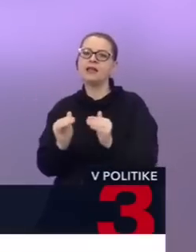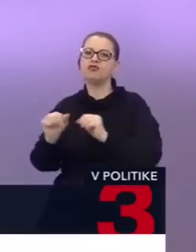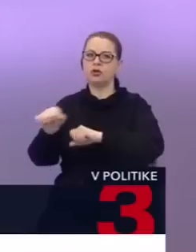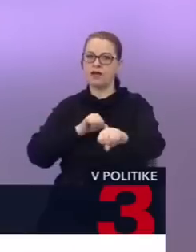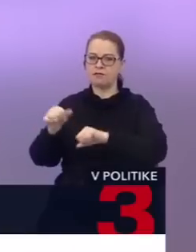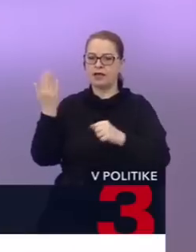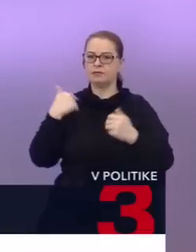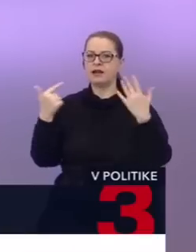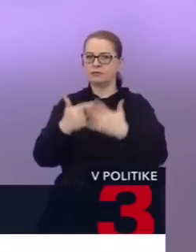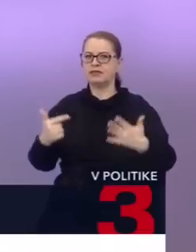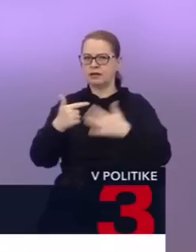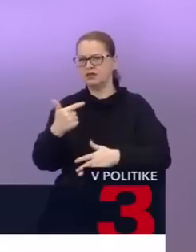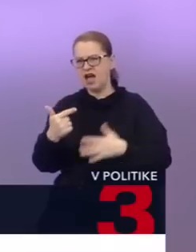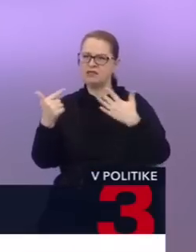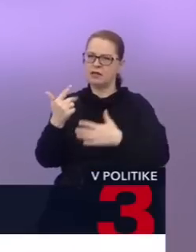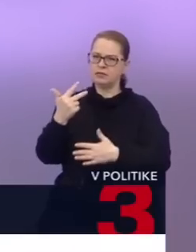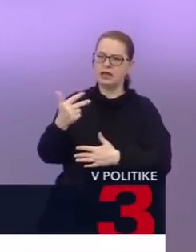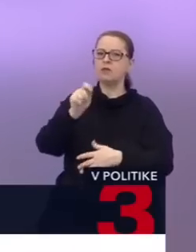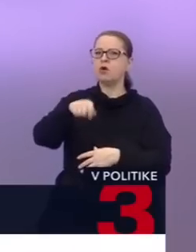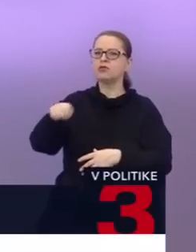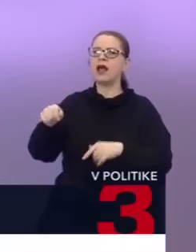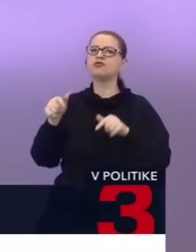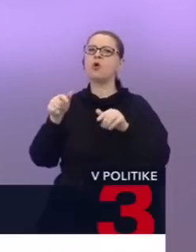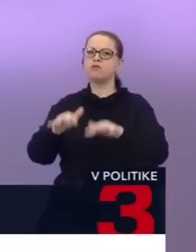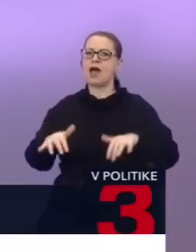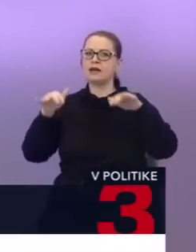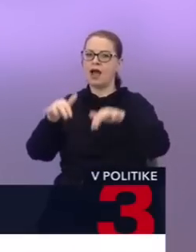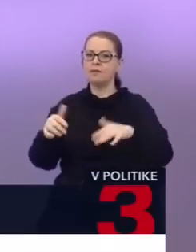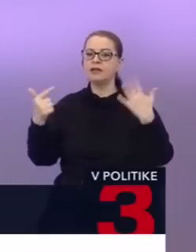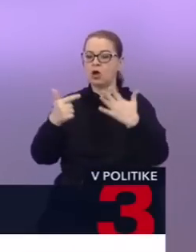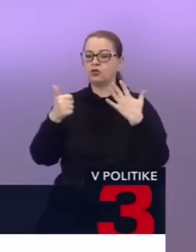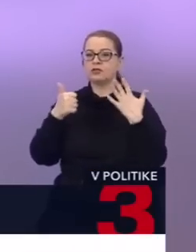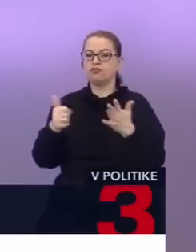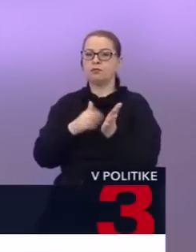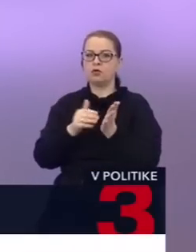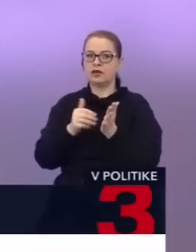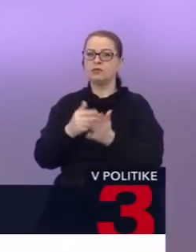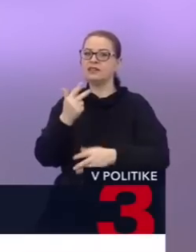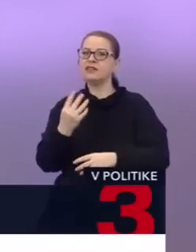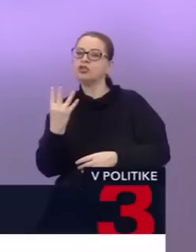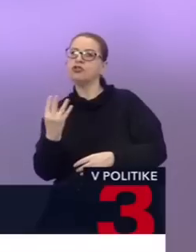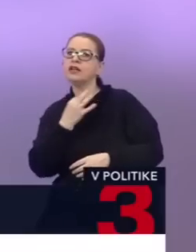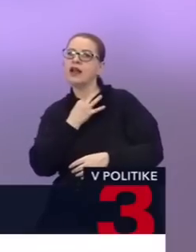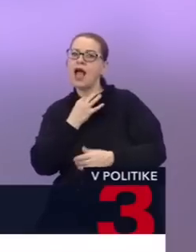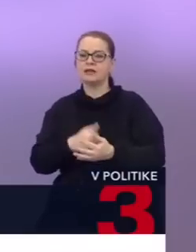mali sme 72 poslancov v parlamente podporu a do 76 potrebujete 3-4 hlasy.